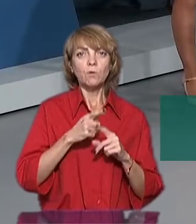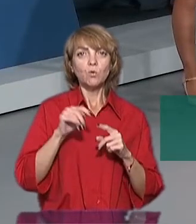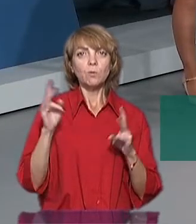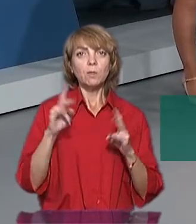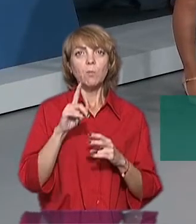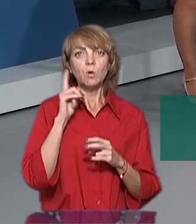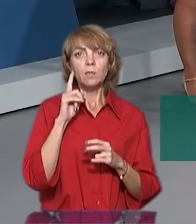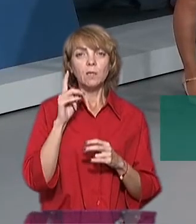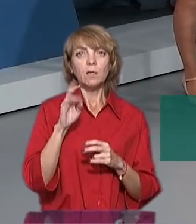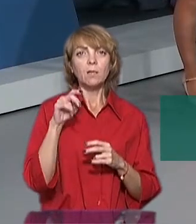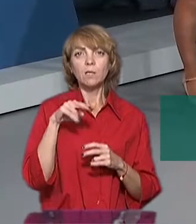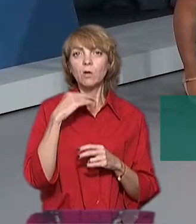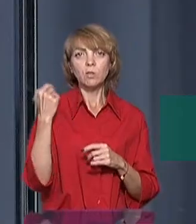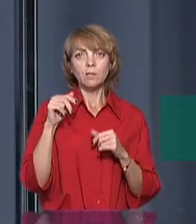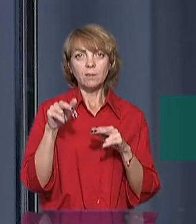молоді,